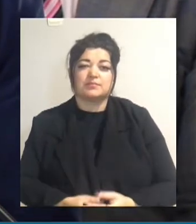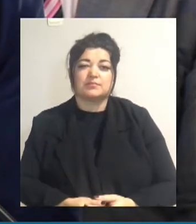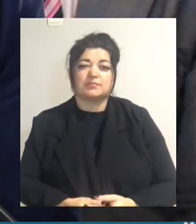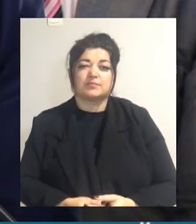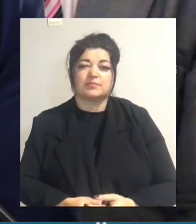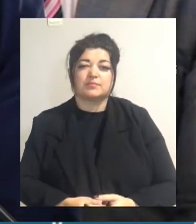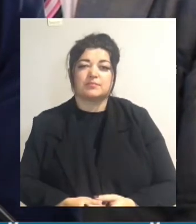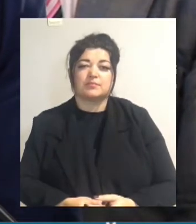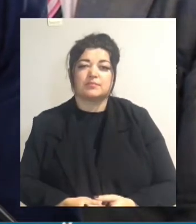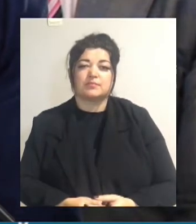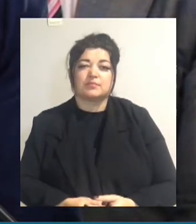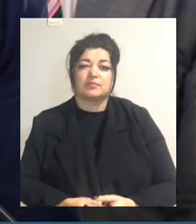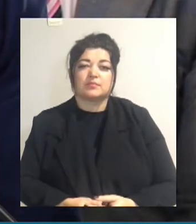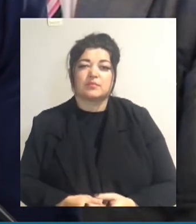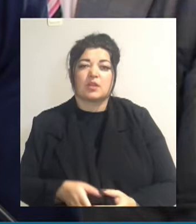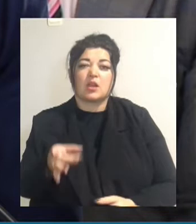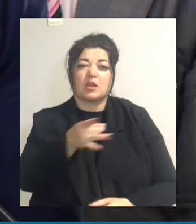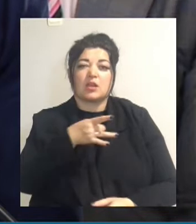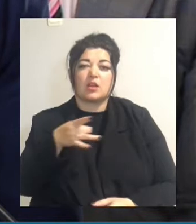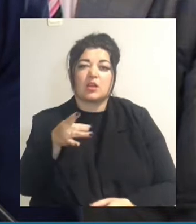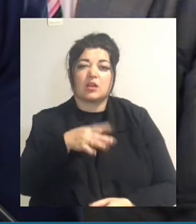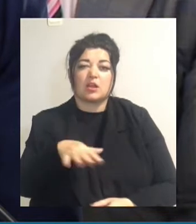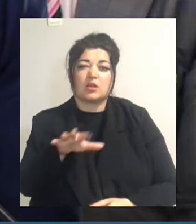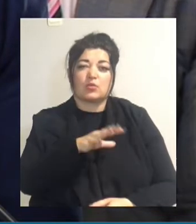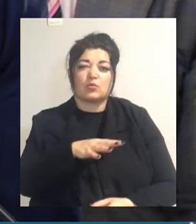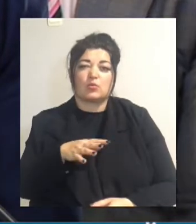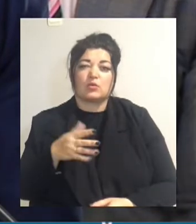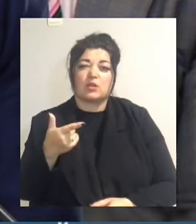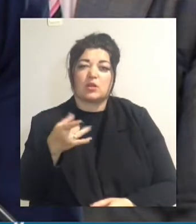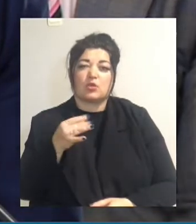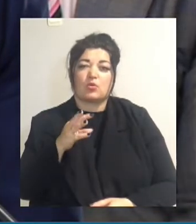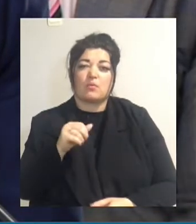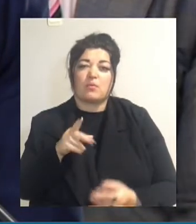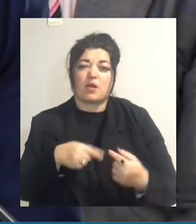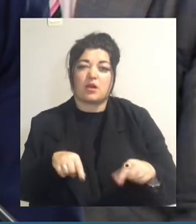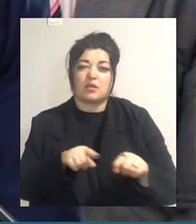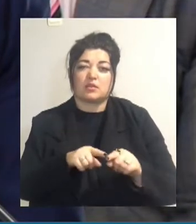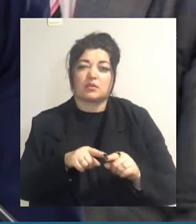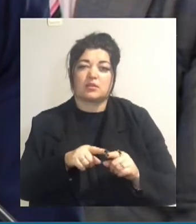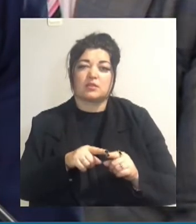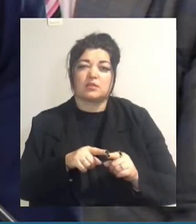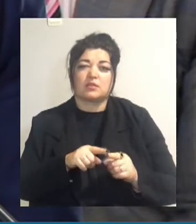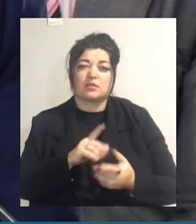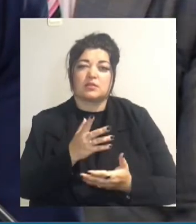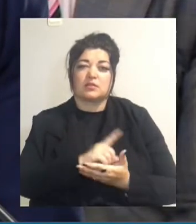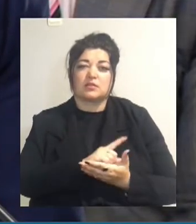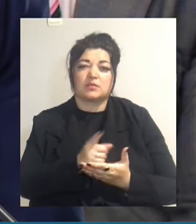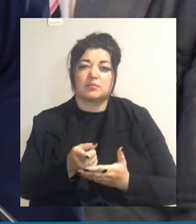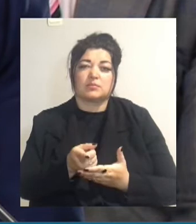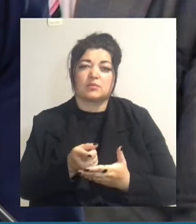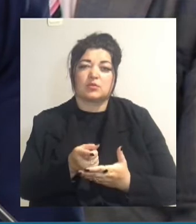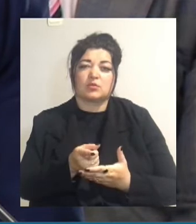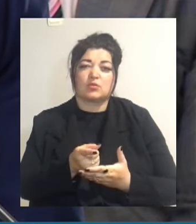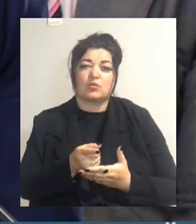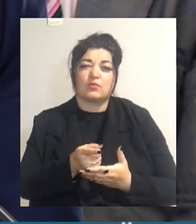мільйонів, районні і сільські совіти громади і посілкові совіти 23 мільйонів. Із обласного бюджету на